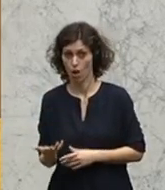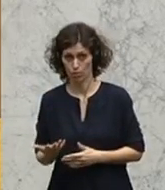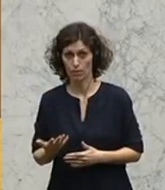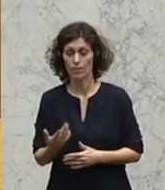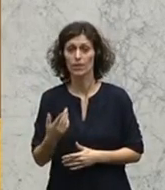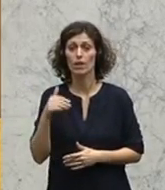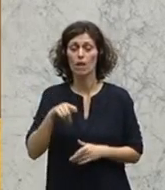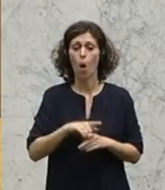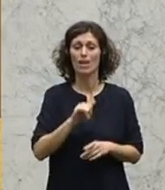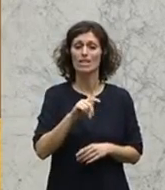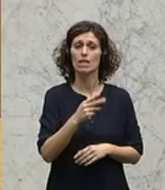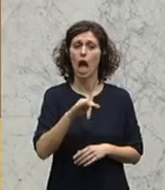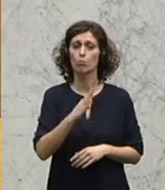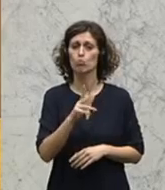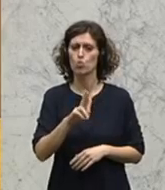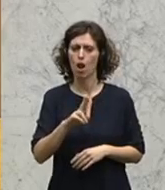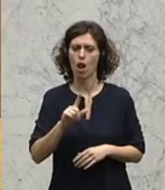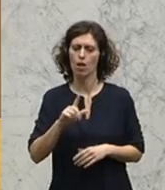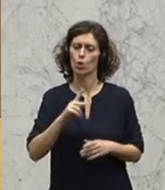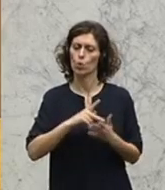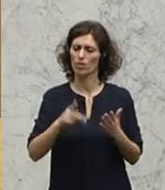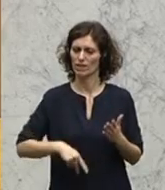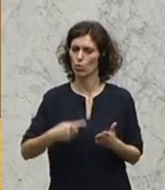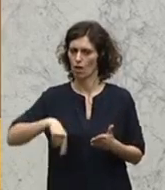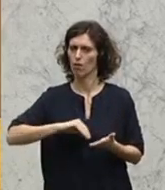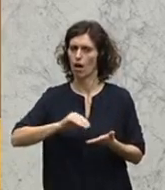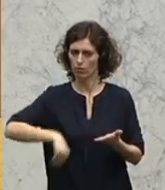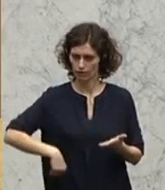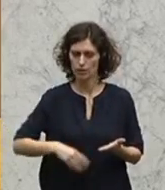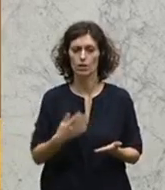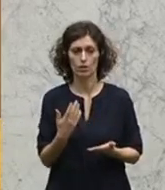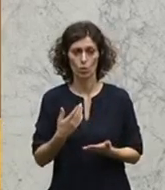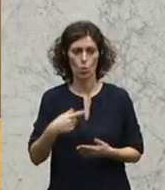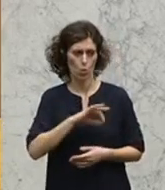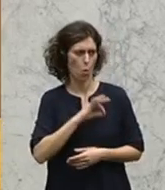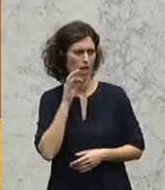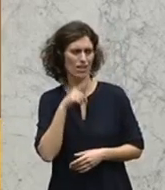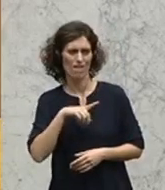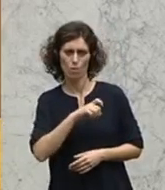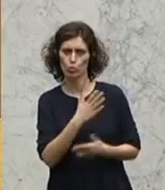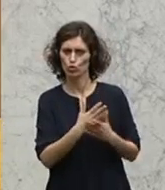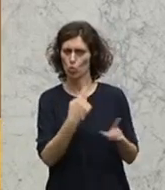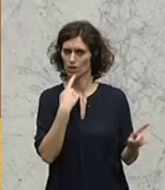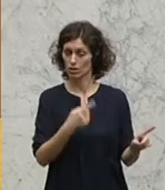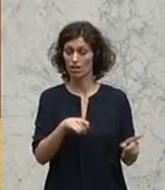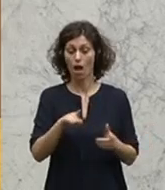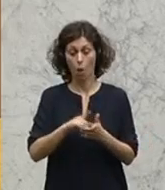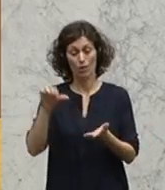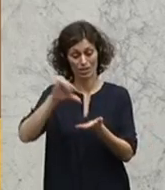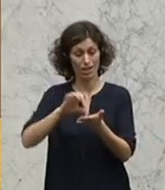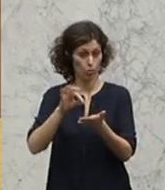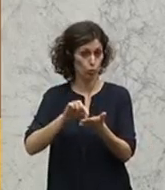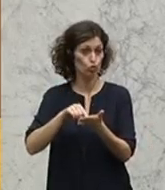auch die Istanbul-Konvention ratifiziert. Die Kollegin Wurm hat sie auch angesprochen. Und hier ist auch ein zentraler Punkt, gegen